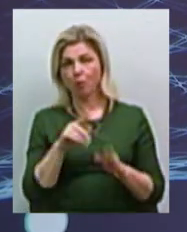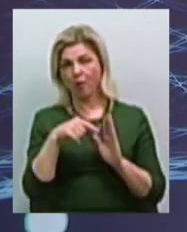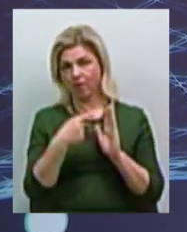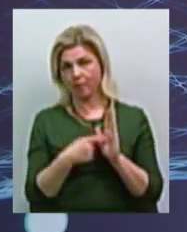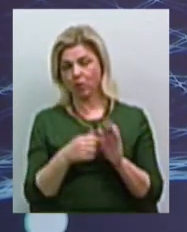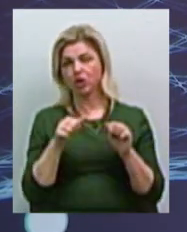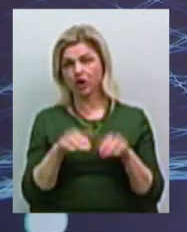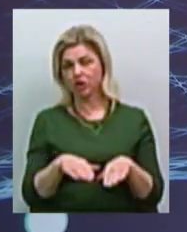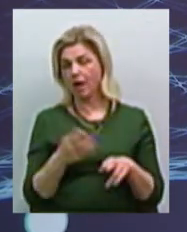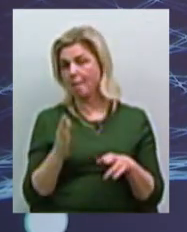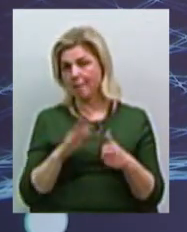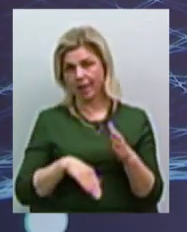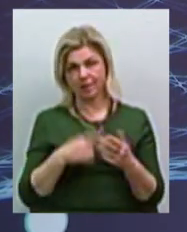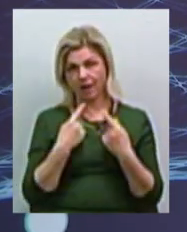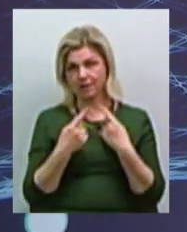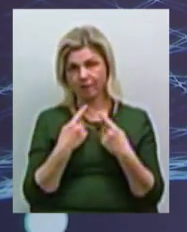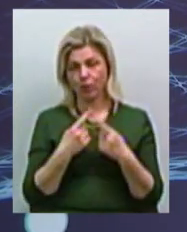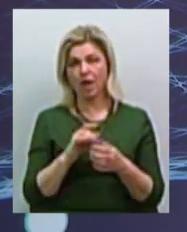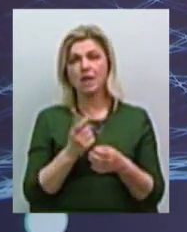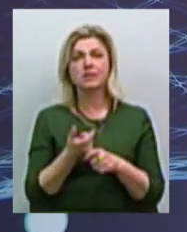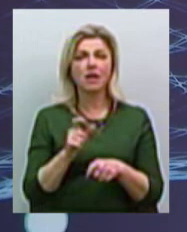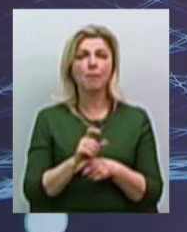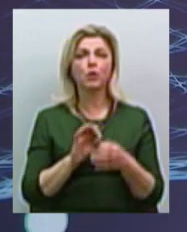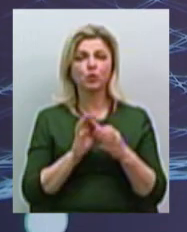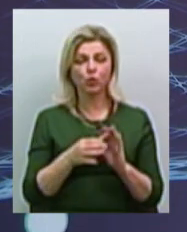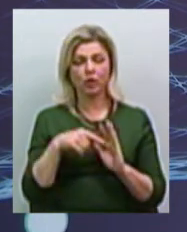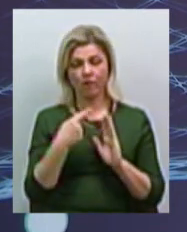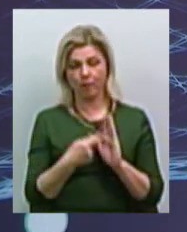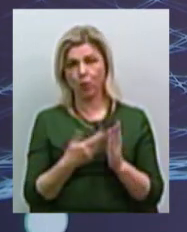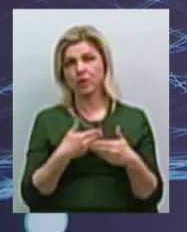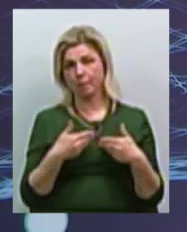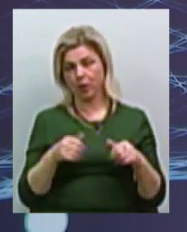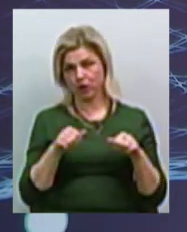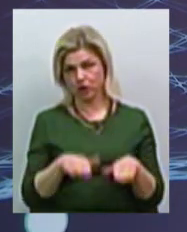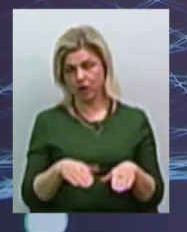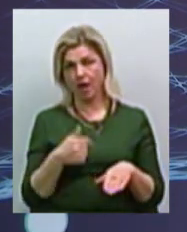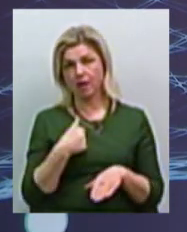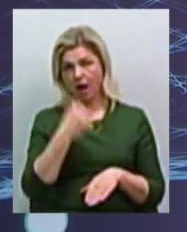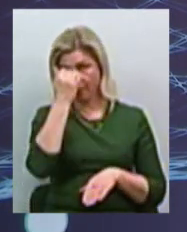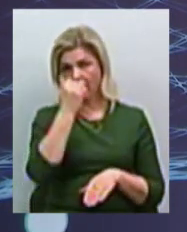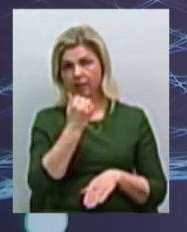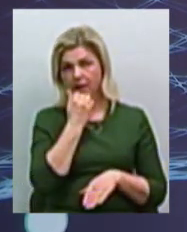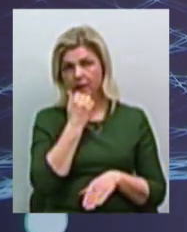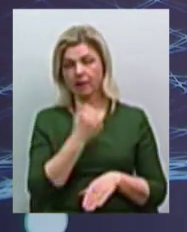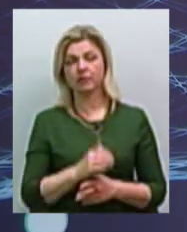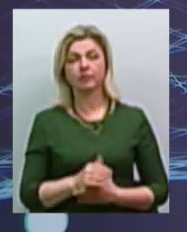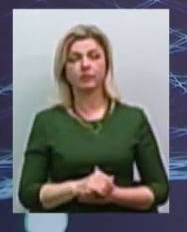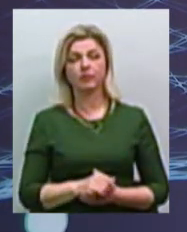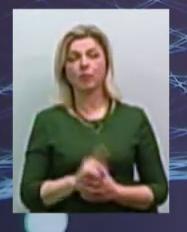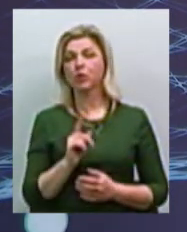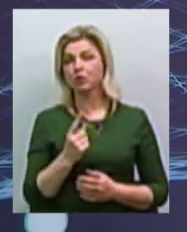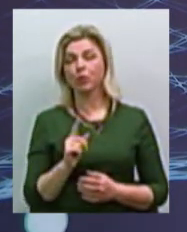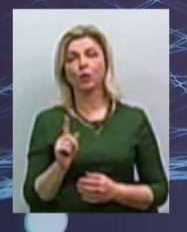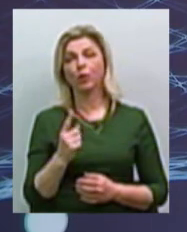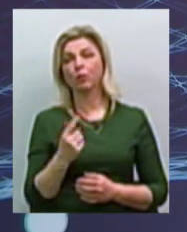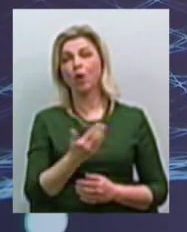без розговорів. Самі сложніші питання ми решаємо. Я благодарен. Я благодарен. Почему? Потому,